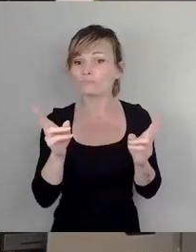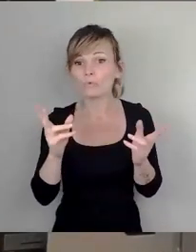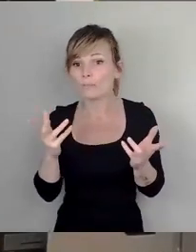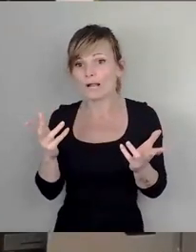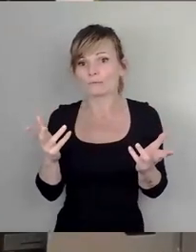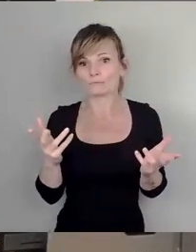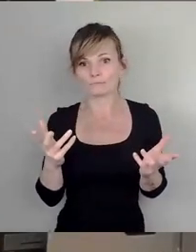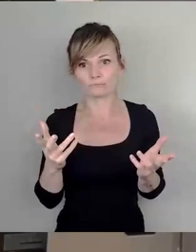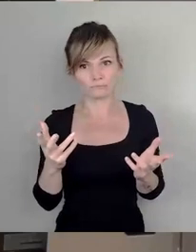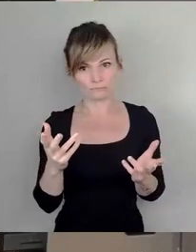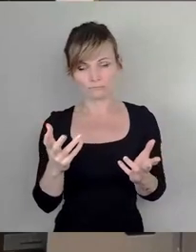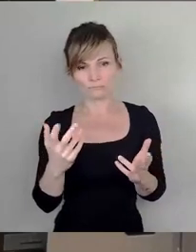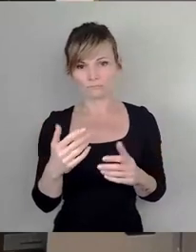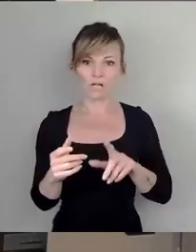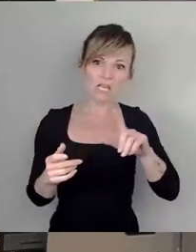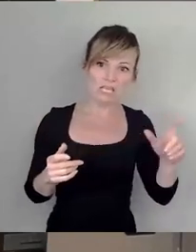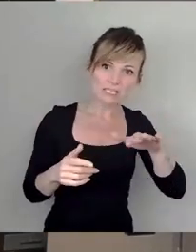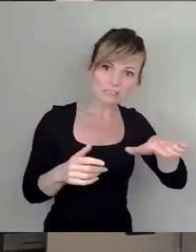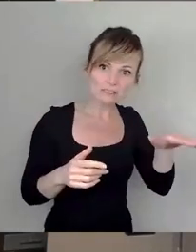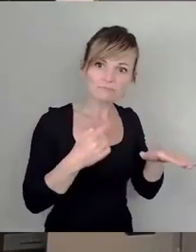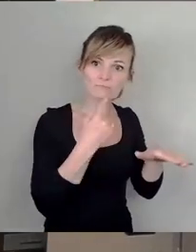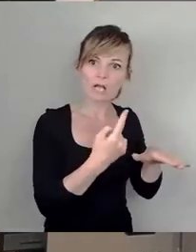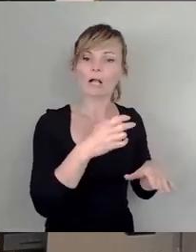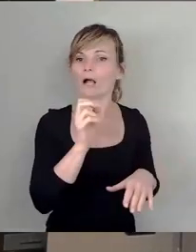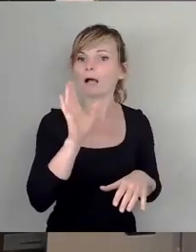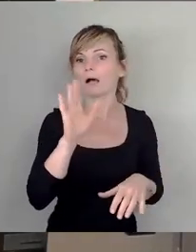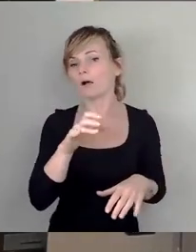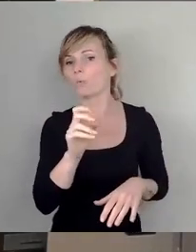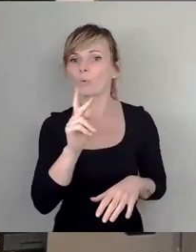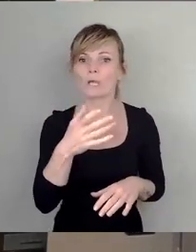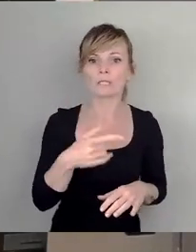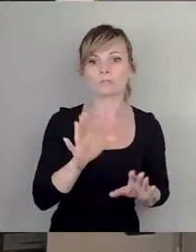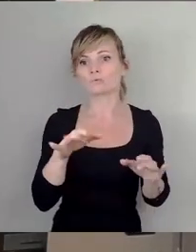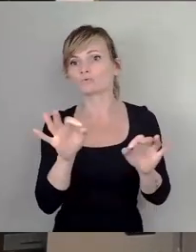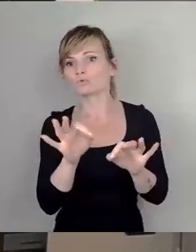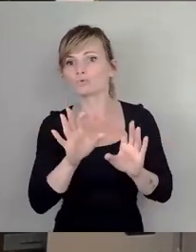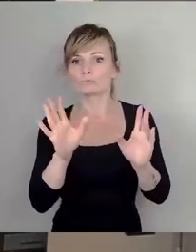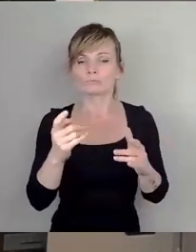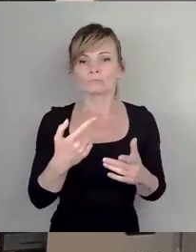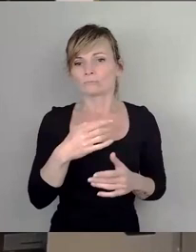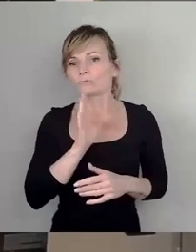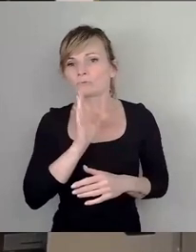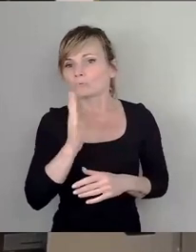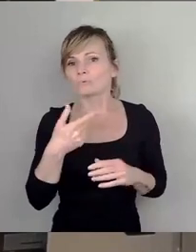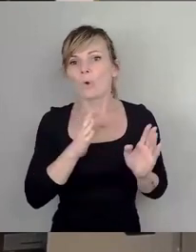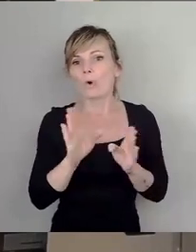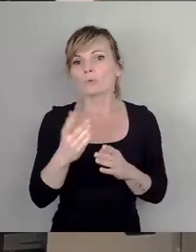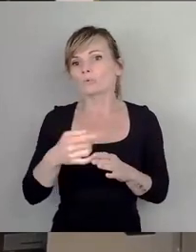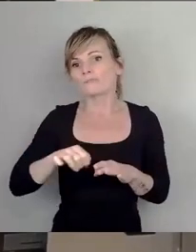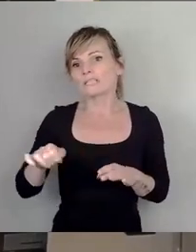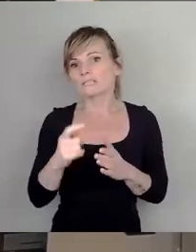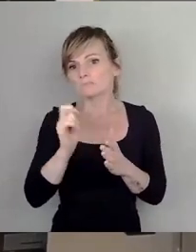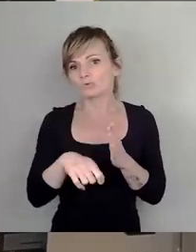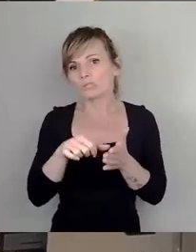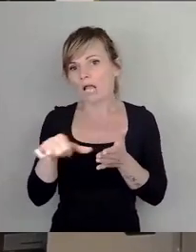Der linke Flügel sagt, okay, wir finden das alles nicht so dramatisch, das reicht mit einer Ordnungswidrigkeit. Und es